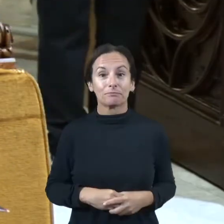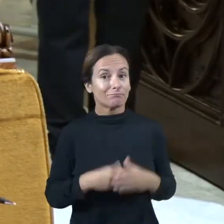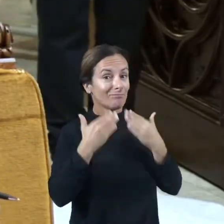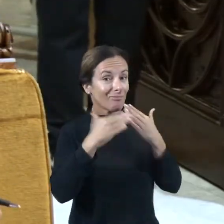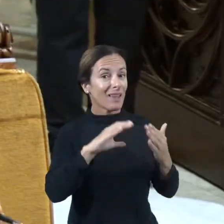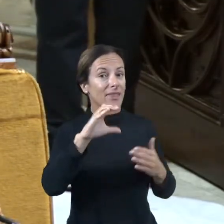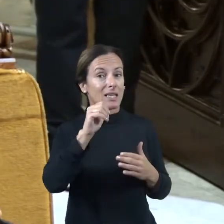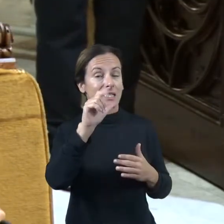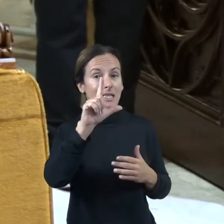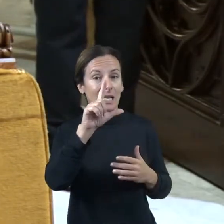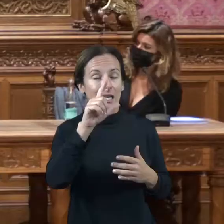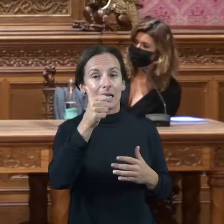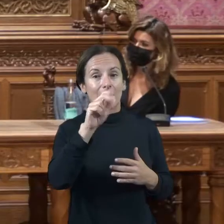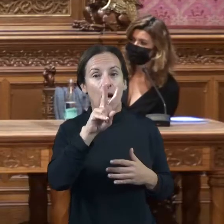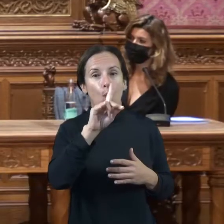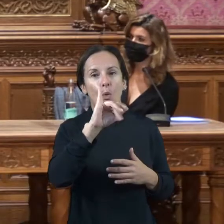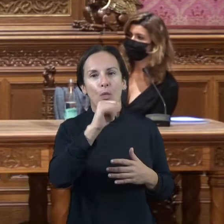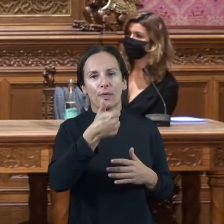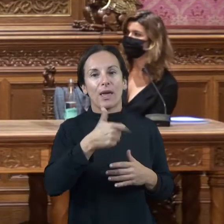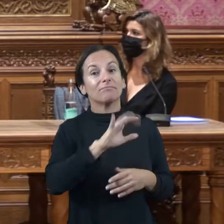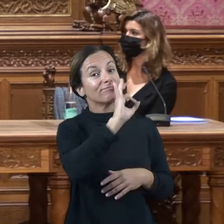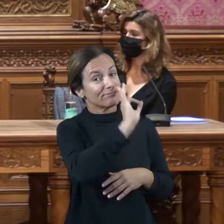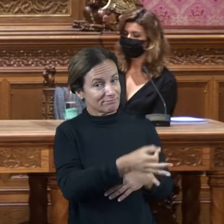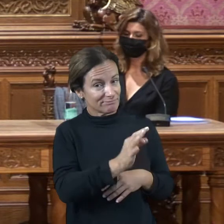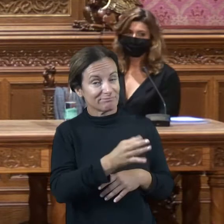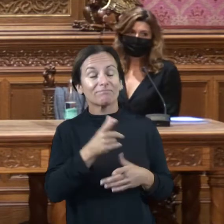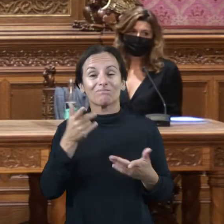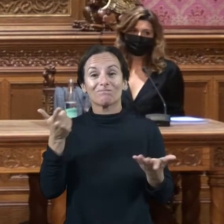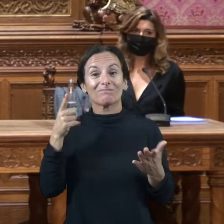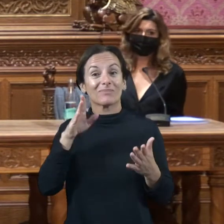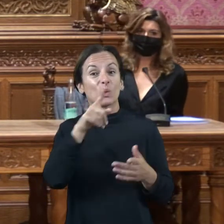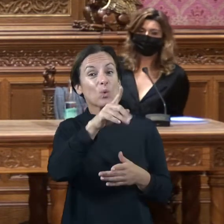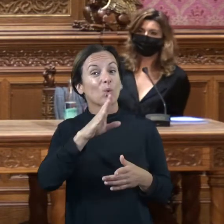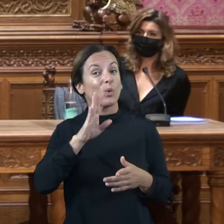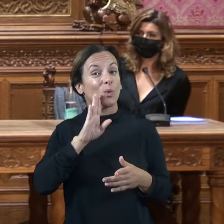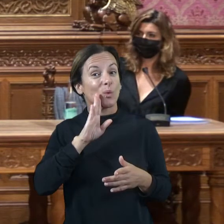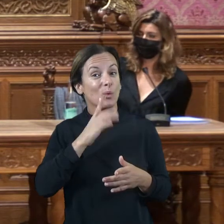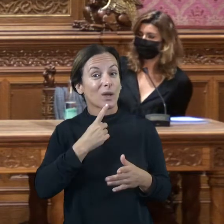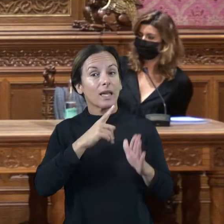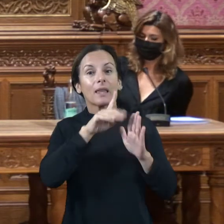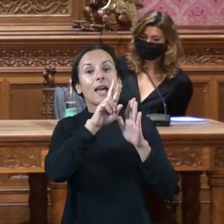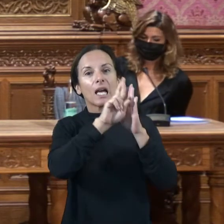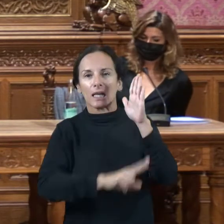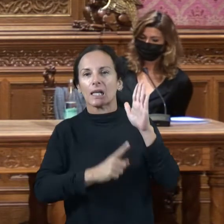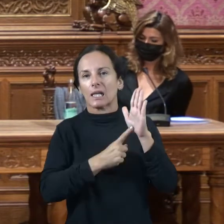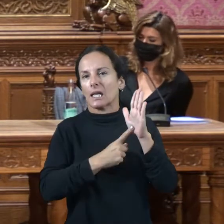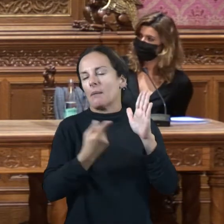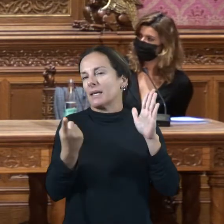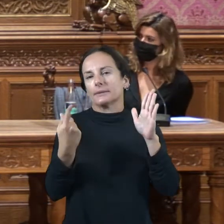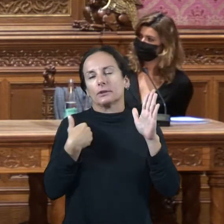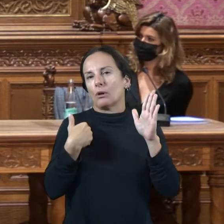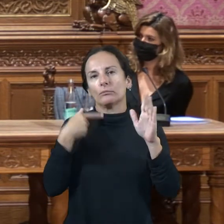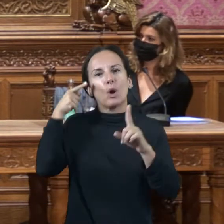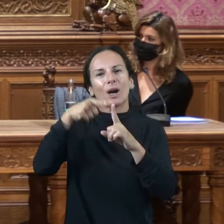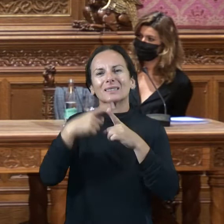del que has comentat que efectivament aquest és un reglament per començar a fer feina que lògicament és perill dels consells que sigui el màxim participatiu